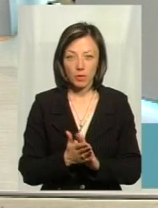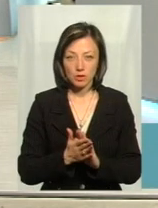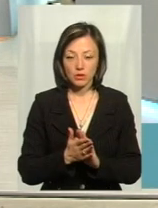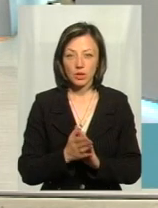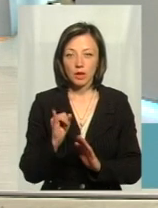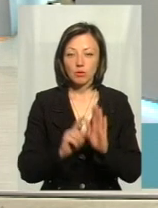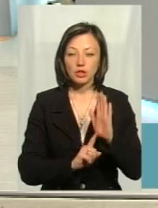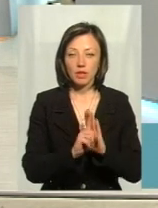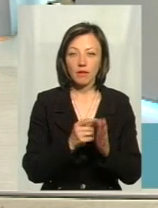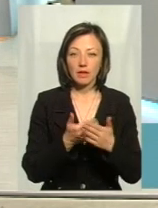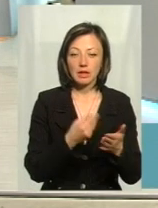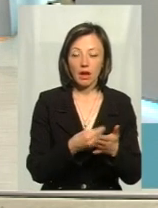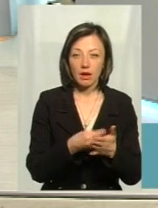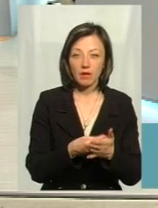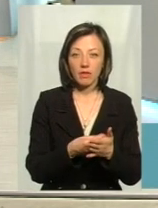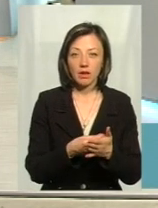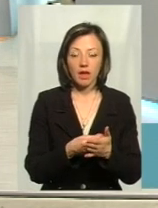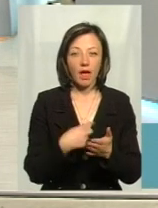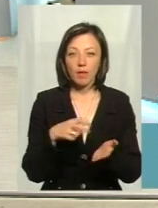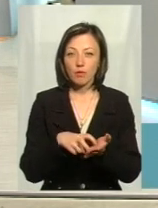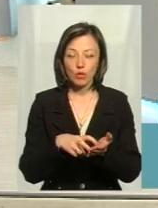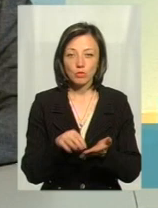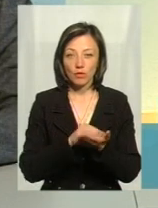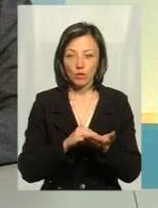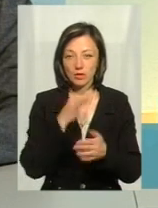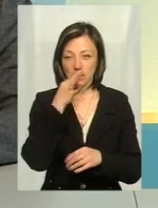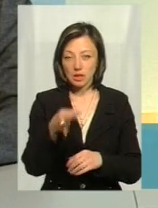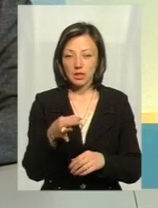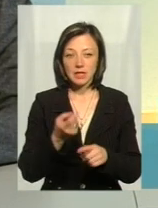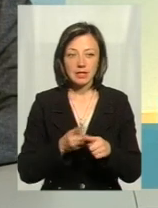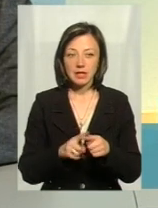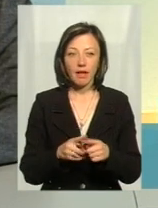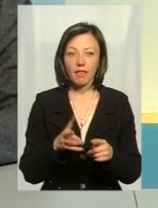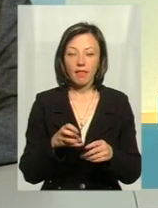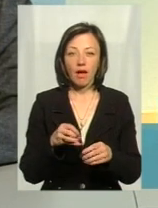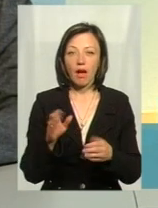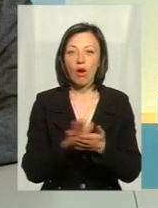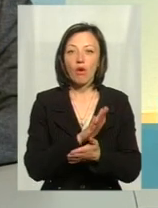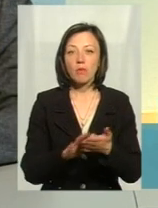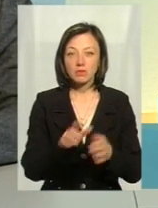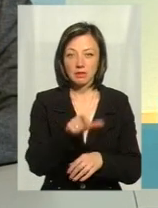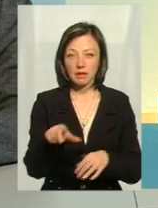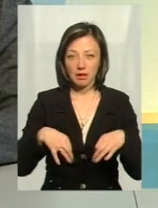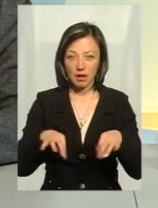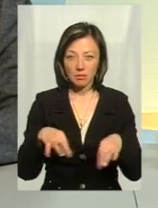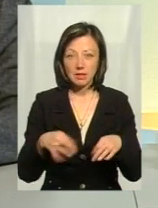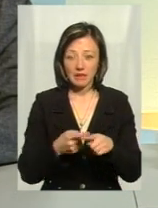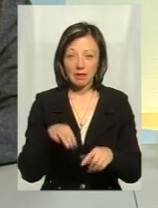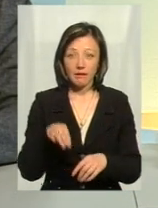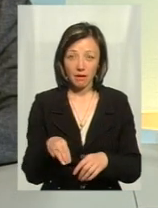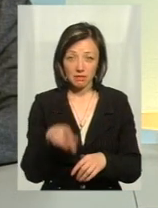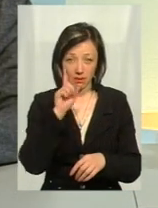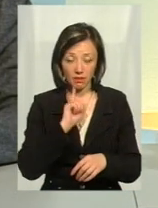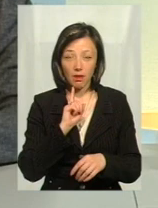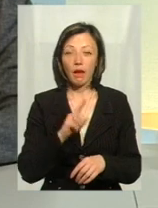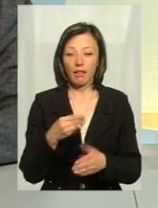І начинає від тарифа, і я не боюся, опять же, цього сказати, це не є громадський транспорт. Таксі – це таксі, правильно? Тому,